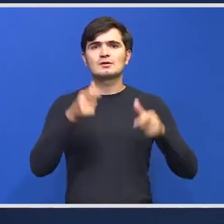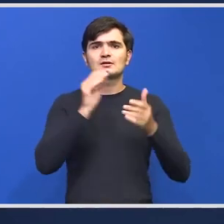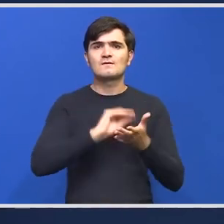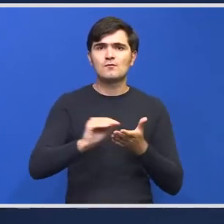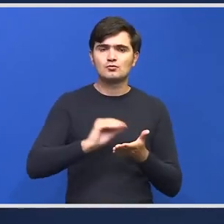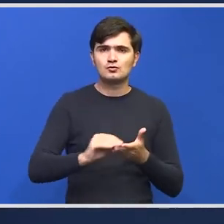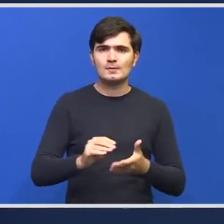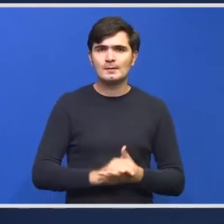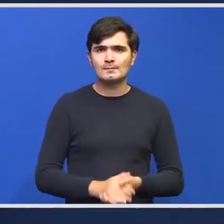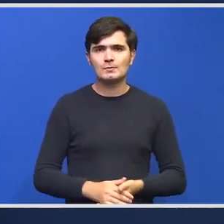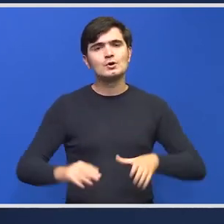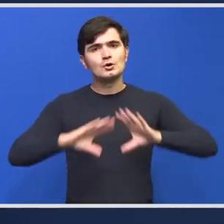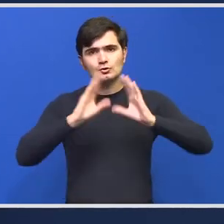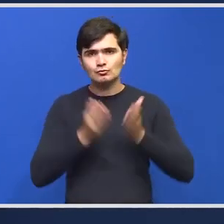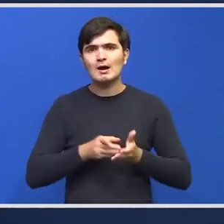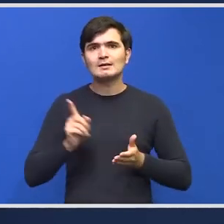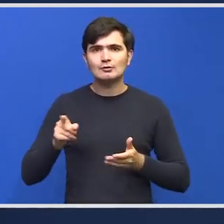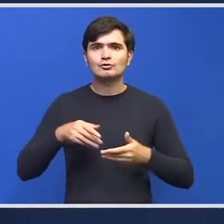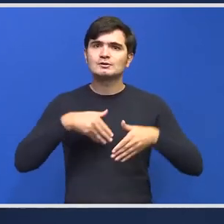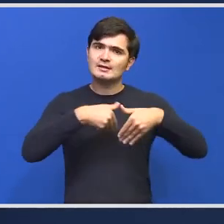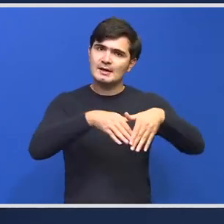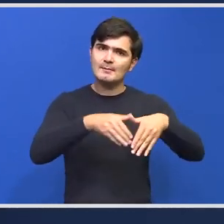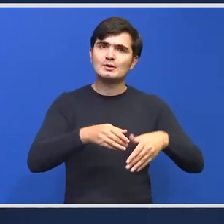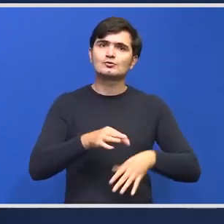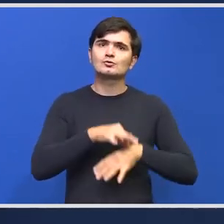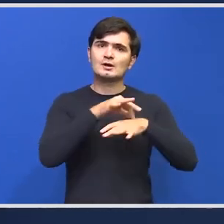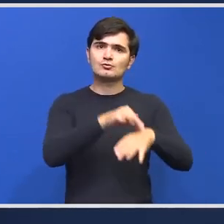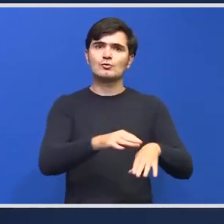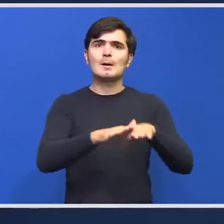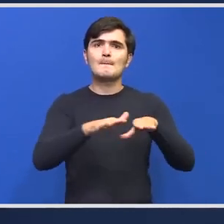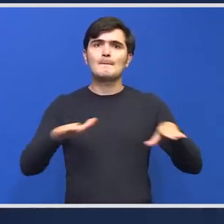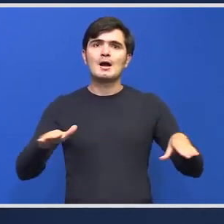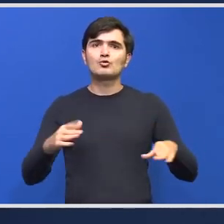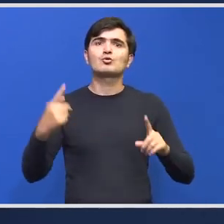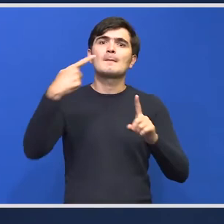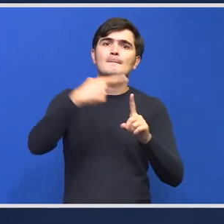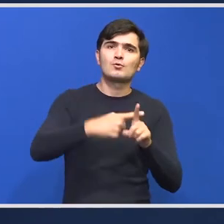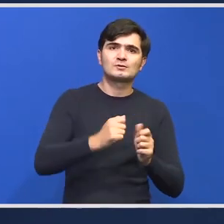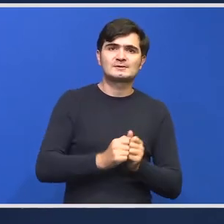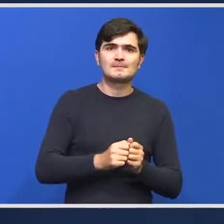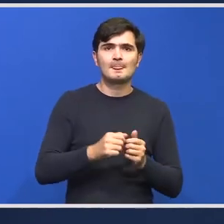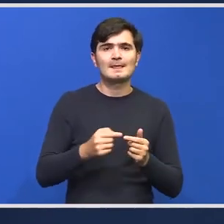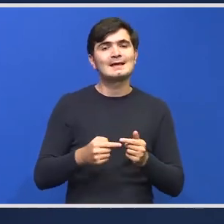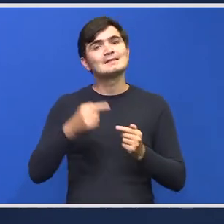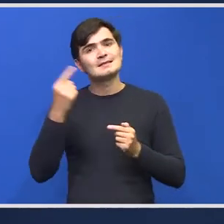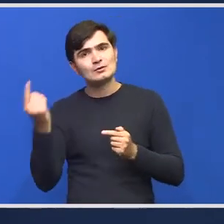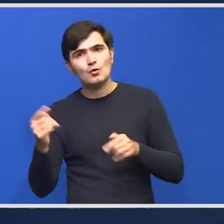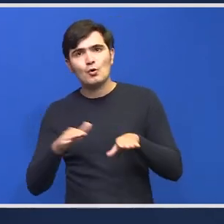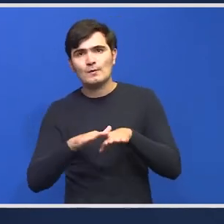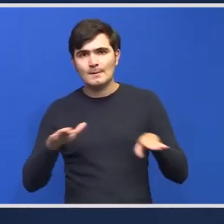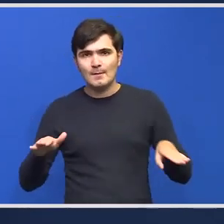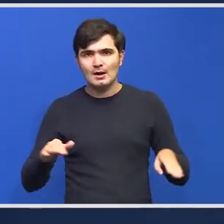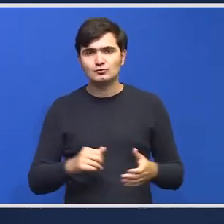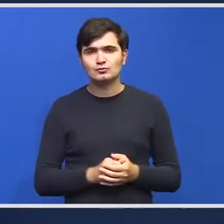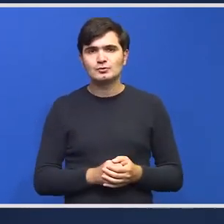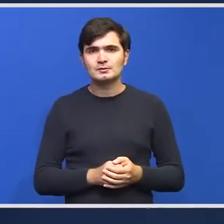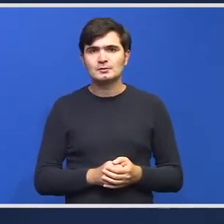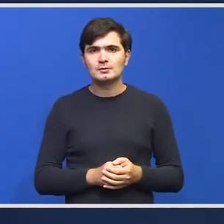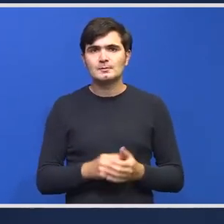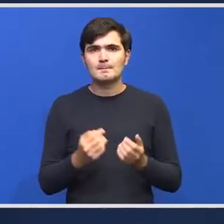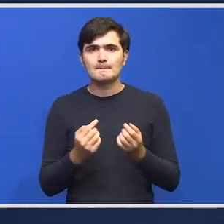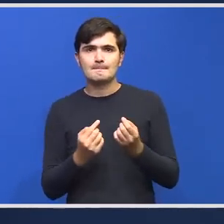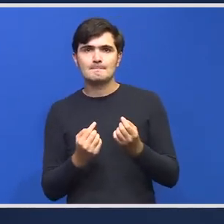toate aceste demersuri vor aduce paturi în plus dincolo de paturi prioritatea noastră a fost